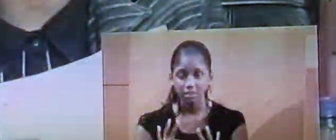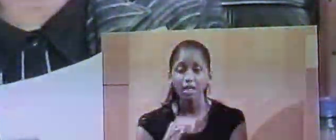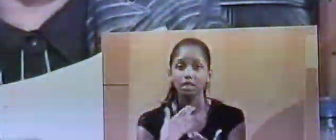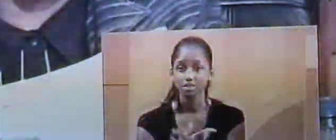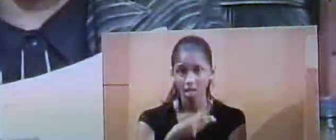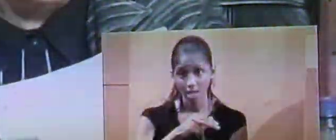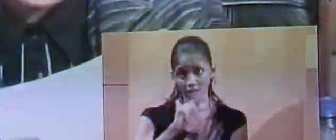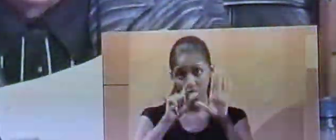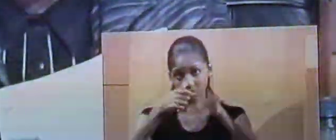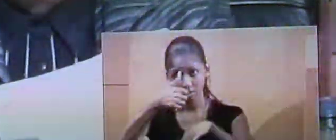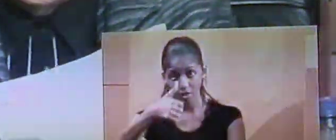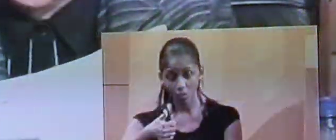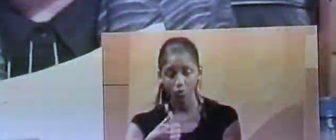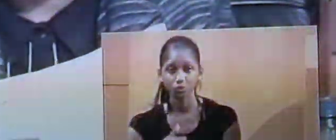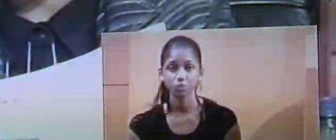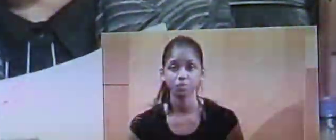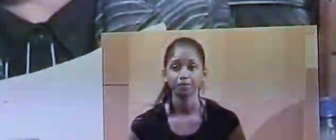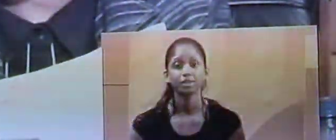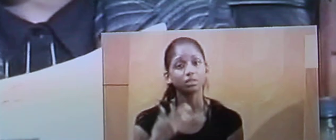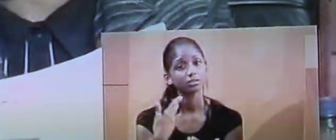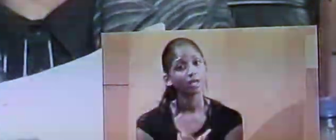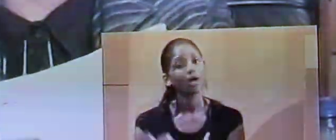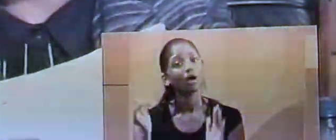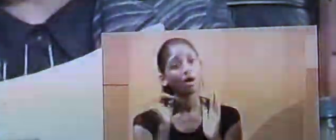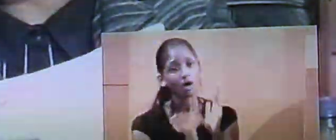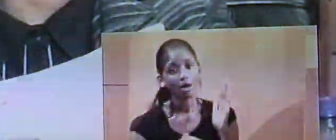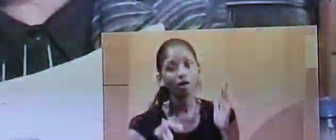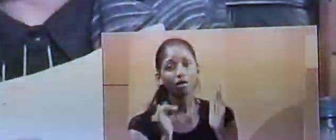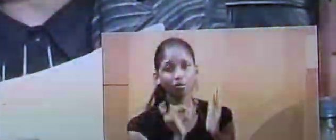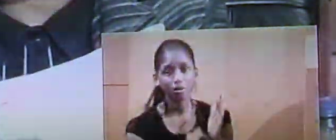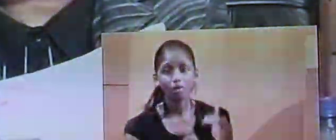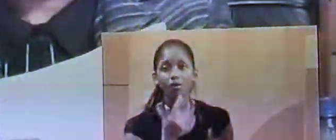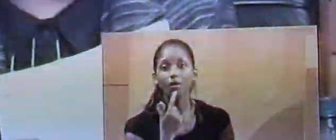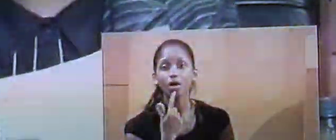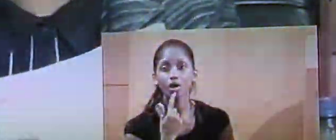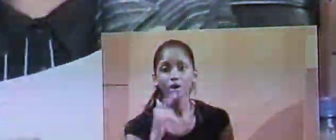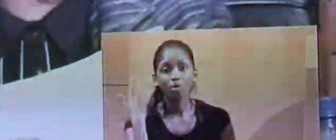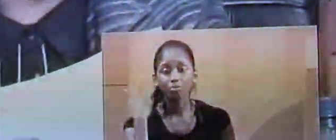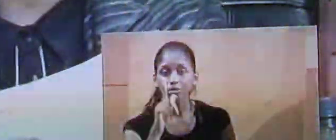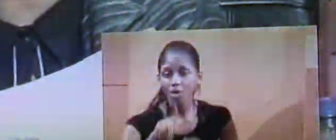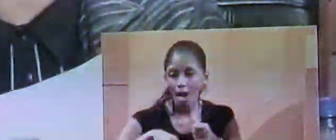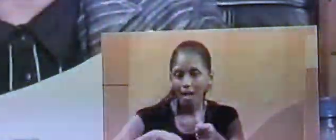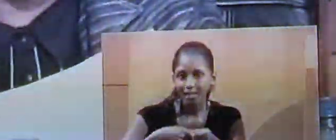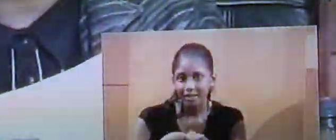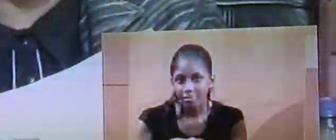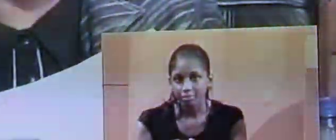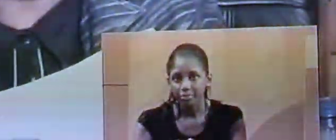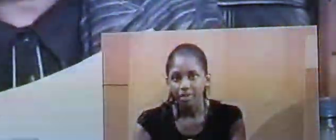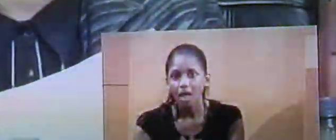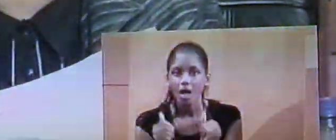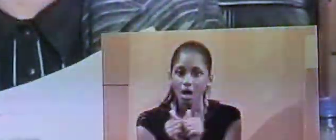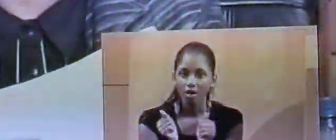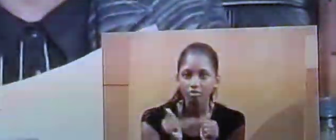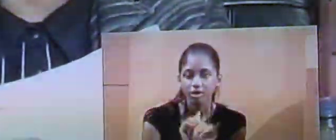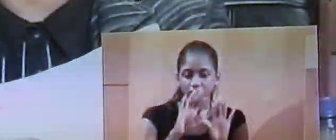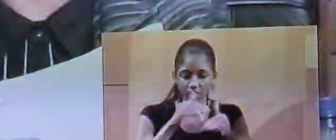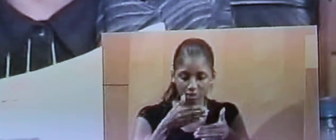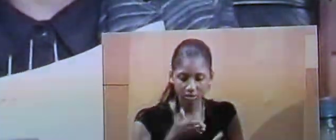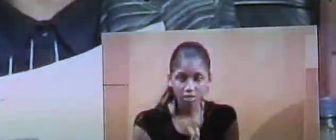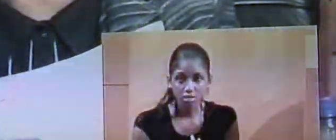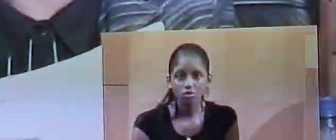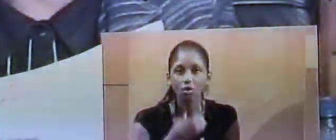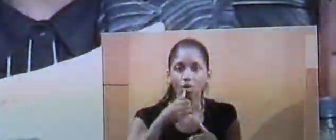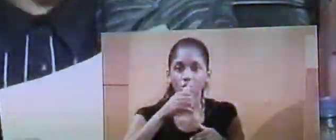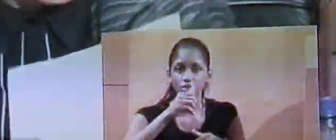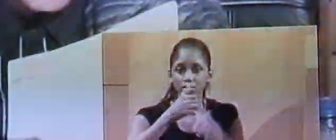M71, elle est encore l'objet d'adaptation. Avec des arrêts techniques interviennent, le 16